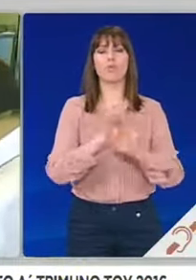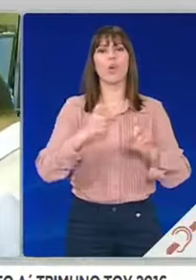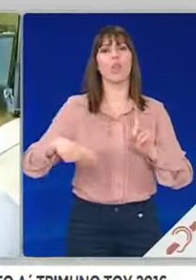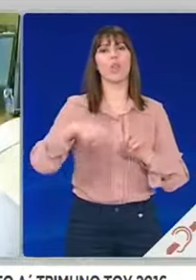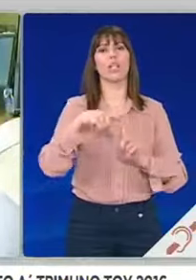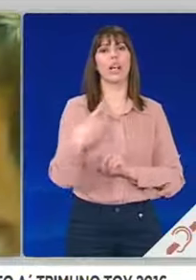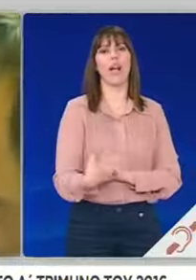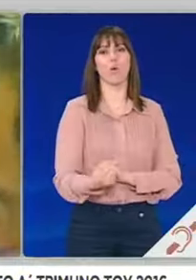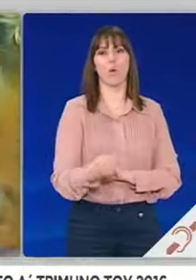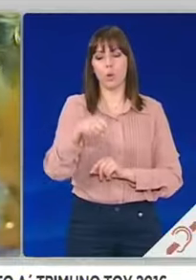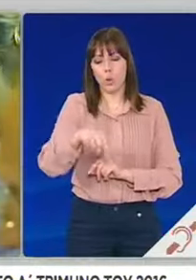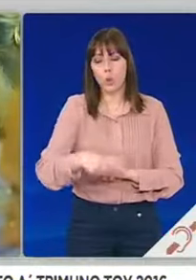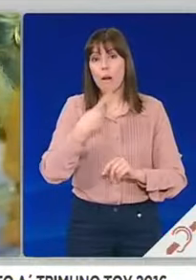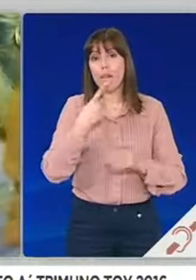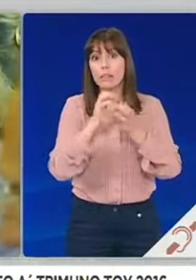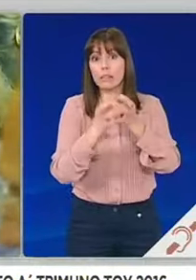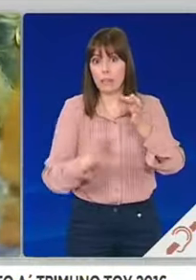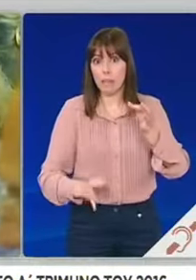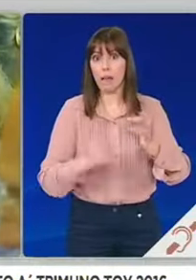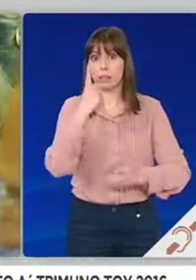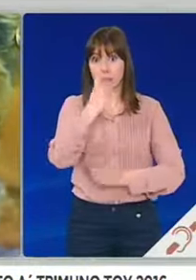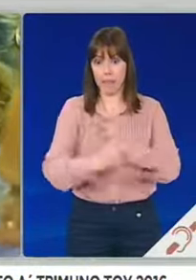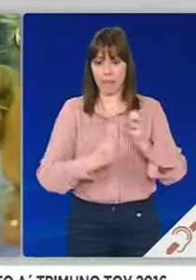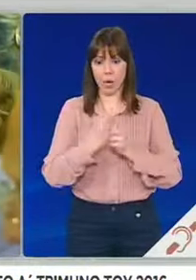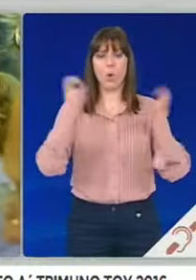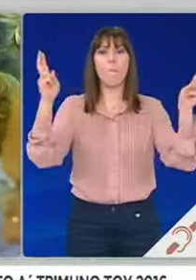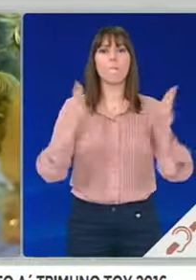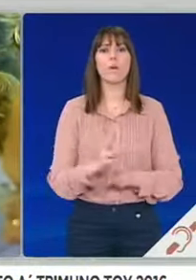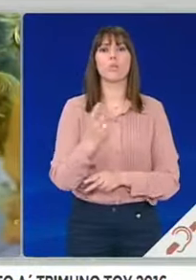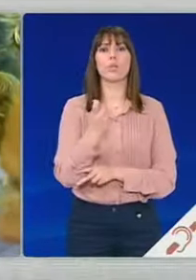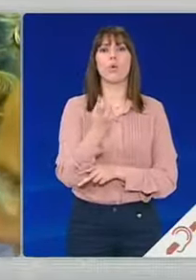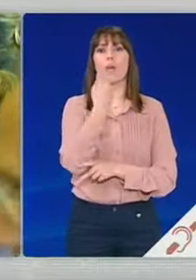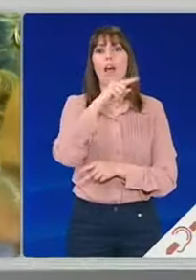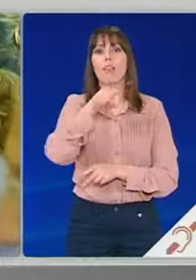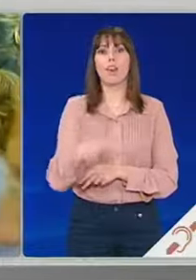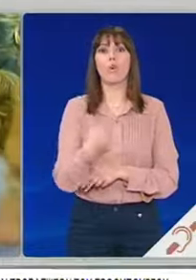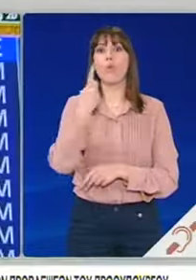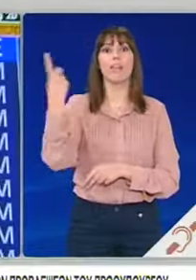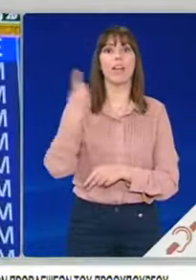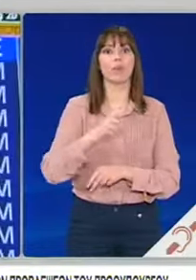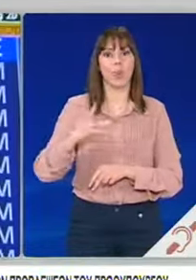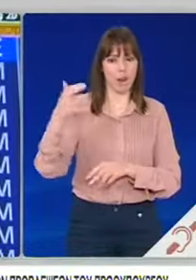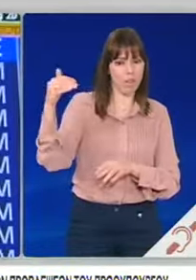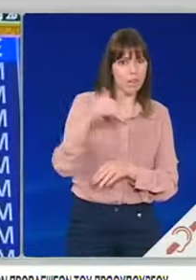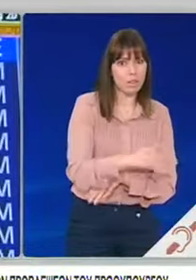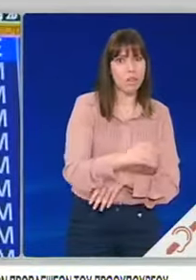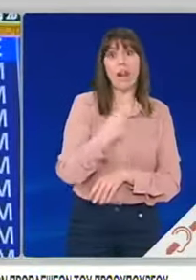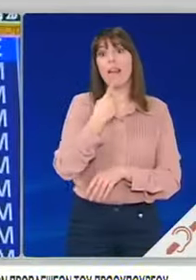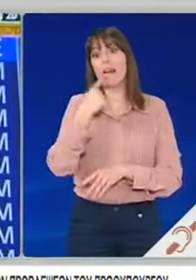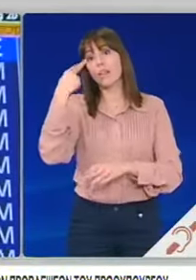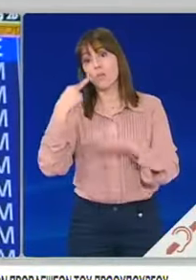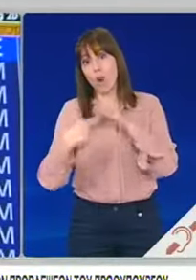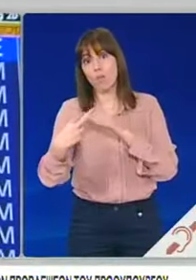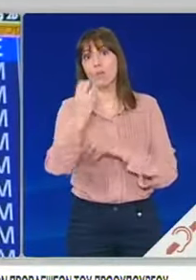Με βάση τα νέα στοιχεία, σε αιτήσια βάση, η οικονομία συρρυκνώθηκε κατά 1,1% εναντί ανάπτυξης 0,3